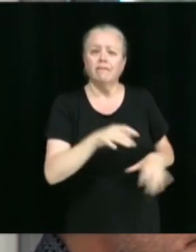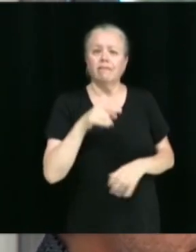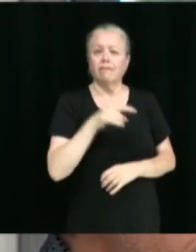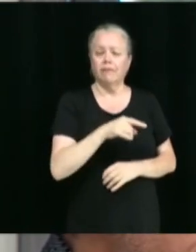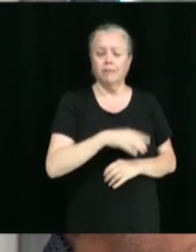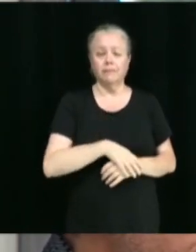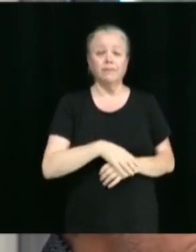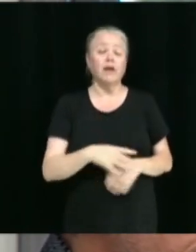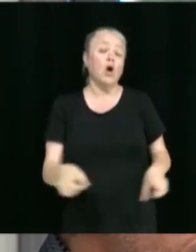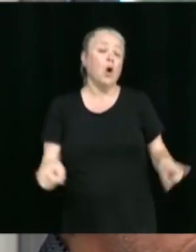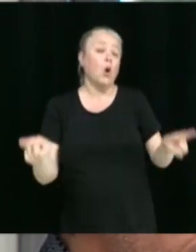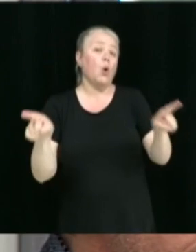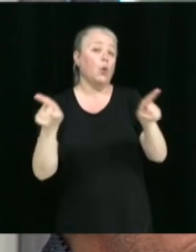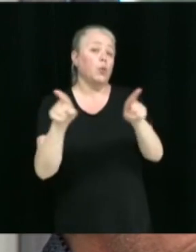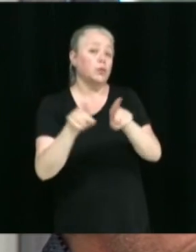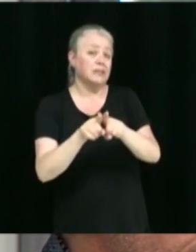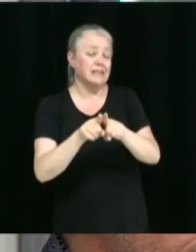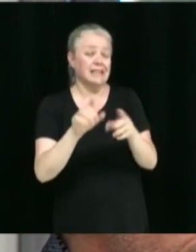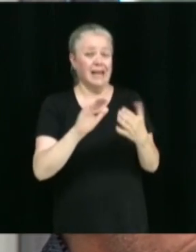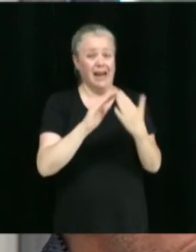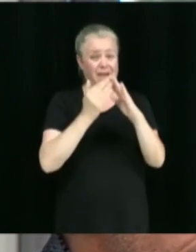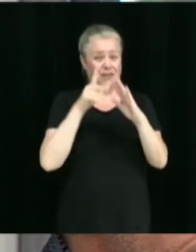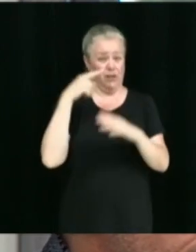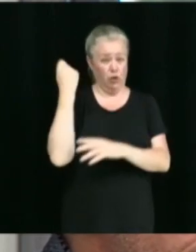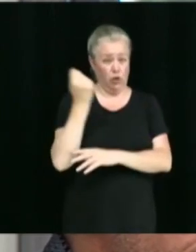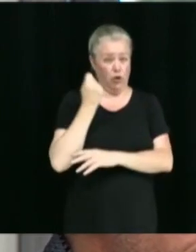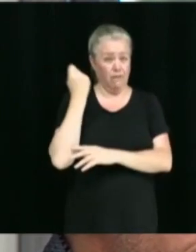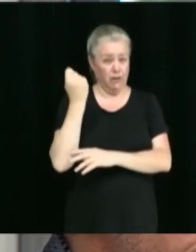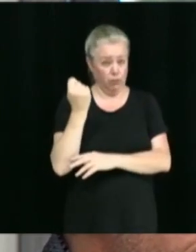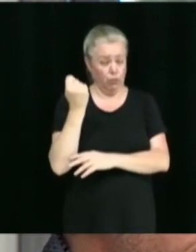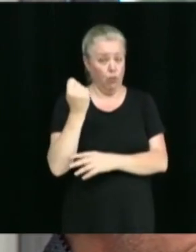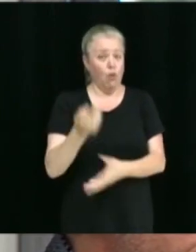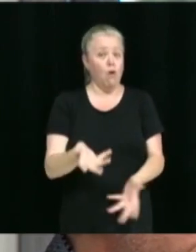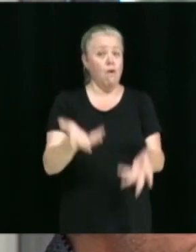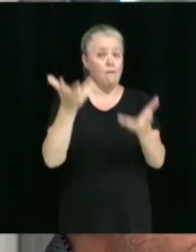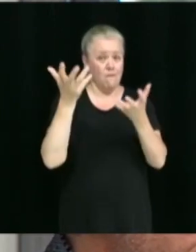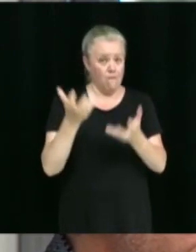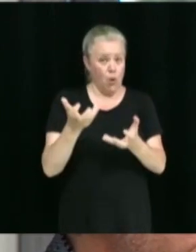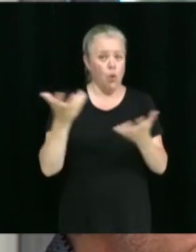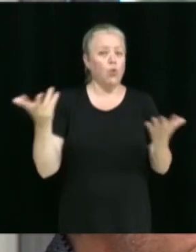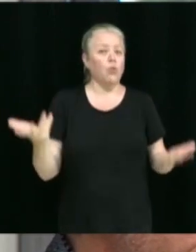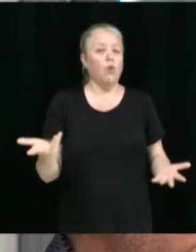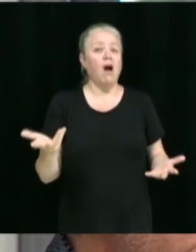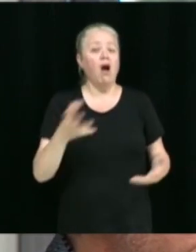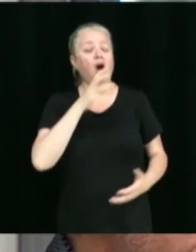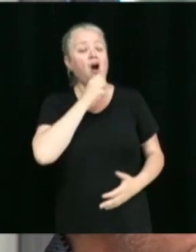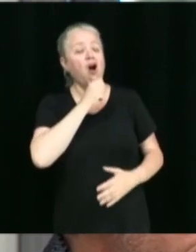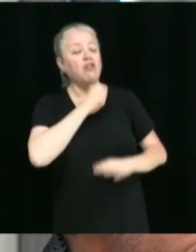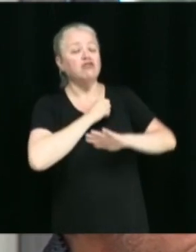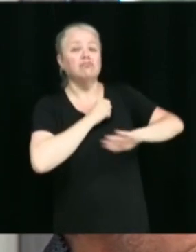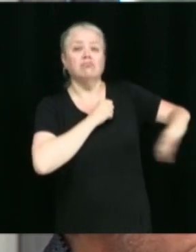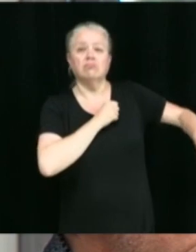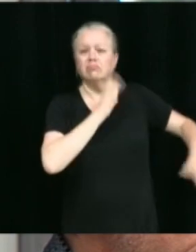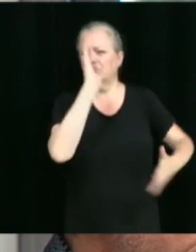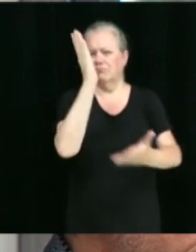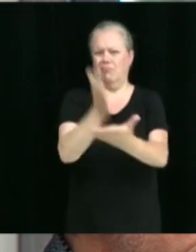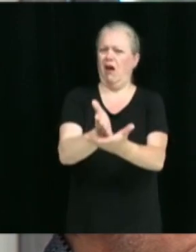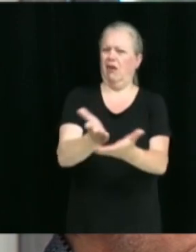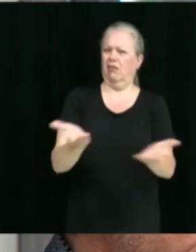pour sa reconnaissance, reconnaissance mada, la Ville de Vittoriaville entend mettre un frein à l'âgisme, favoriser la participation